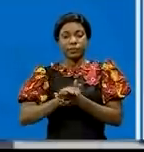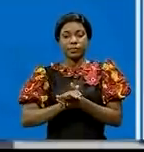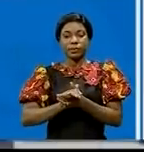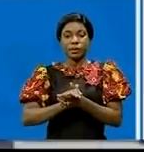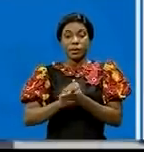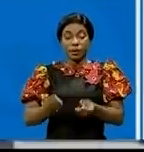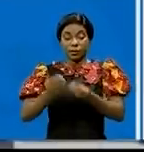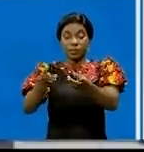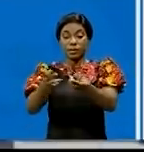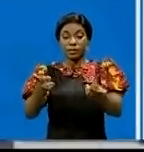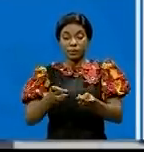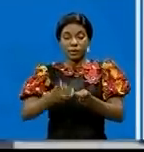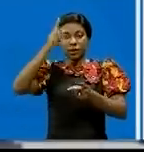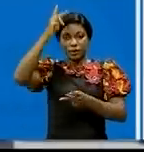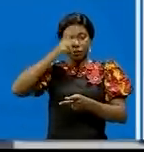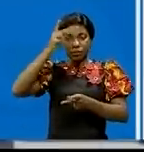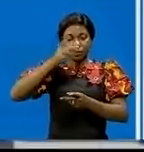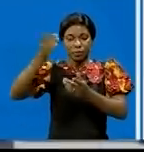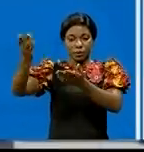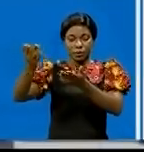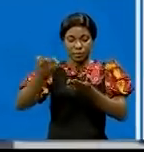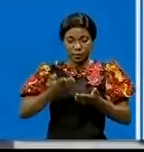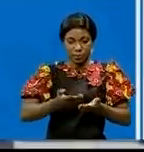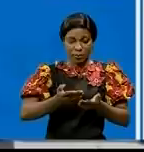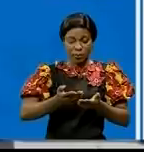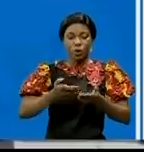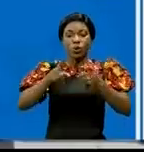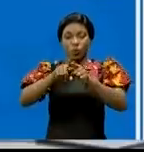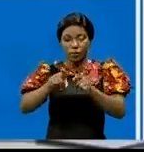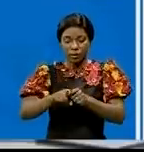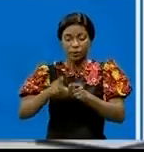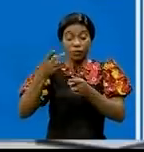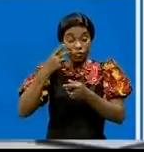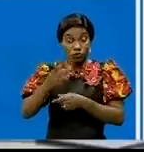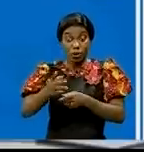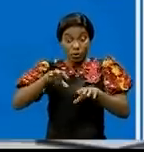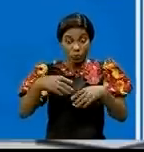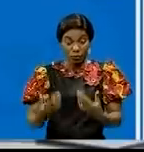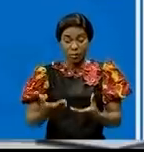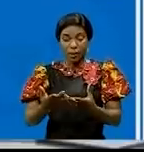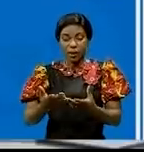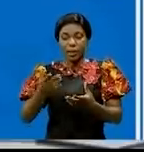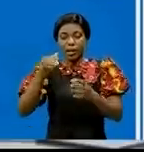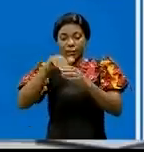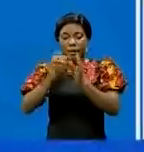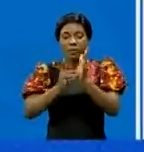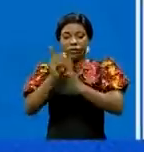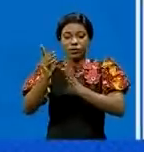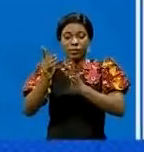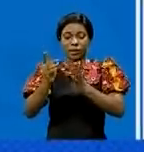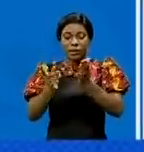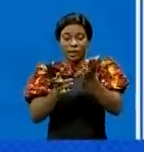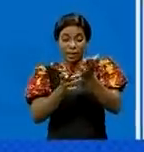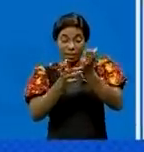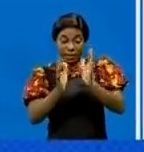Mise en place de la politique d'import, substitution ciblée dans certains secteurs par le développement industriel dans le